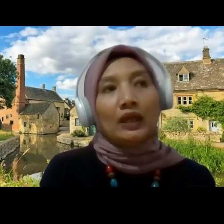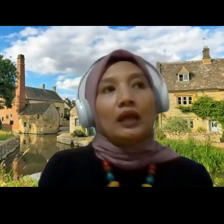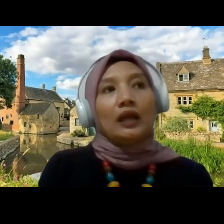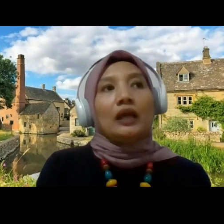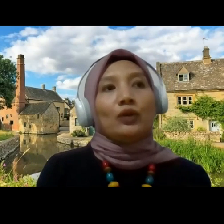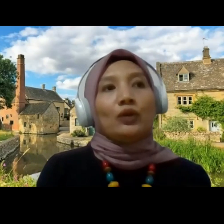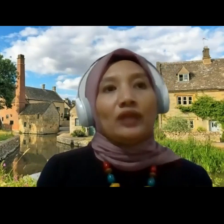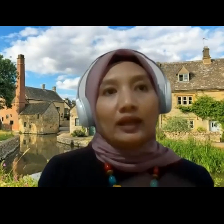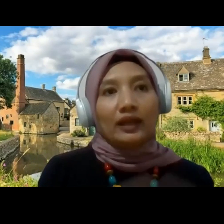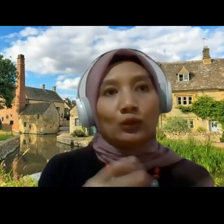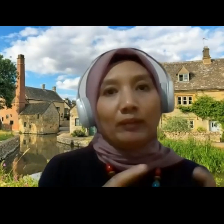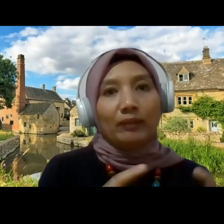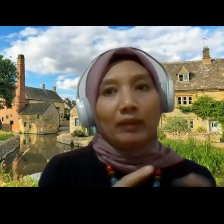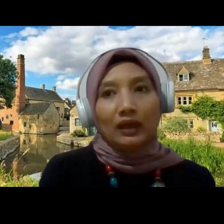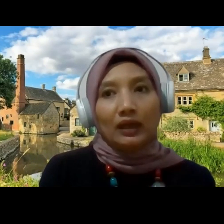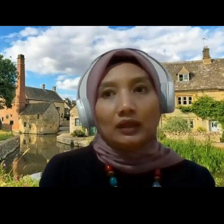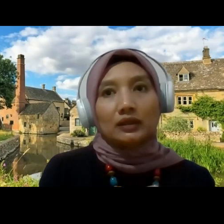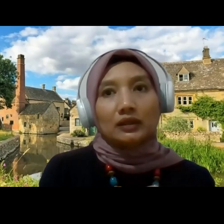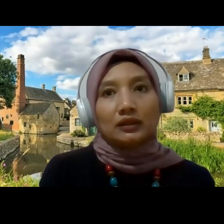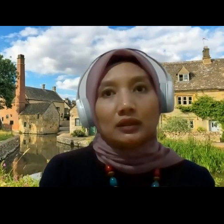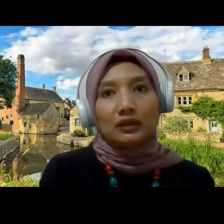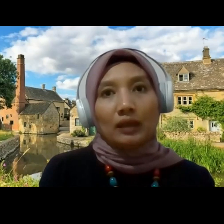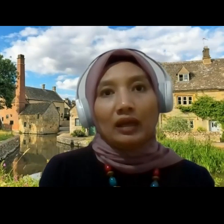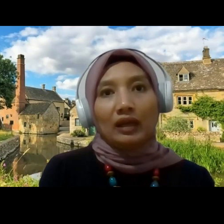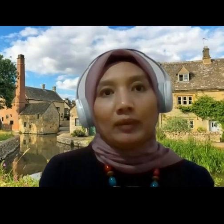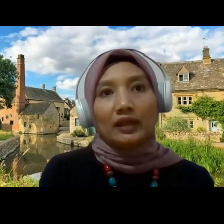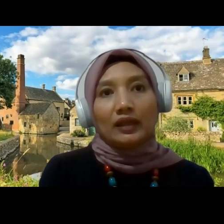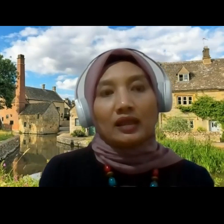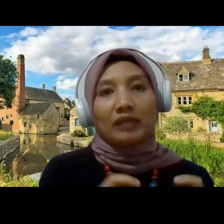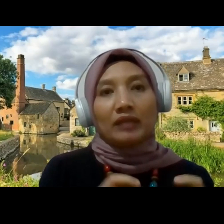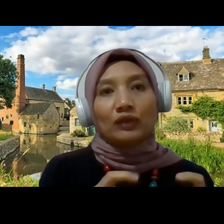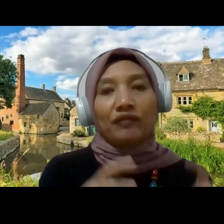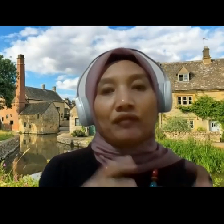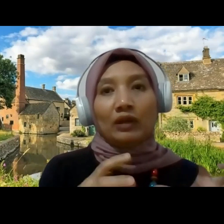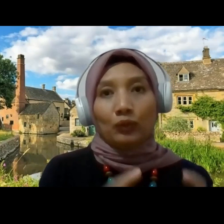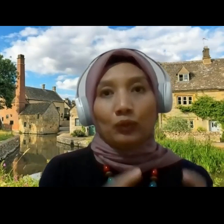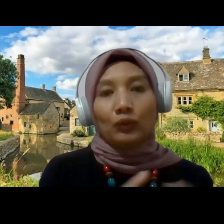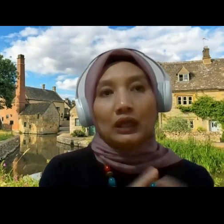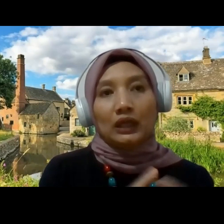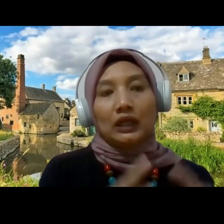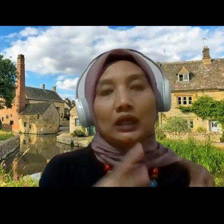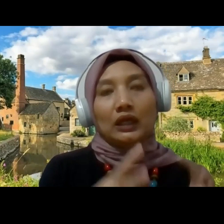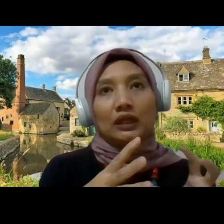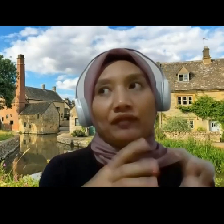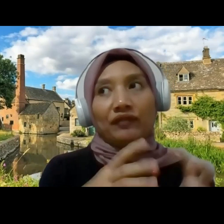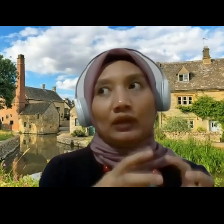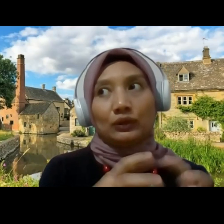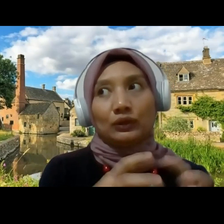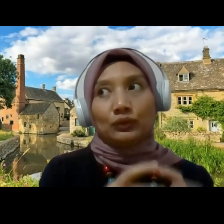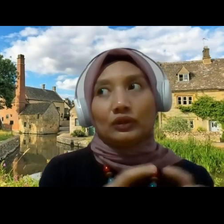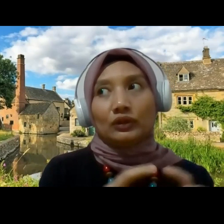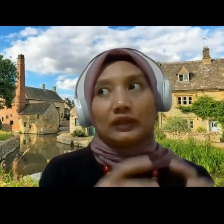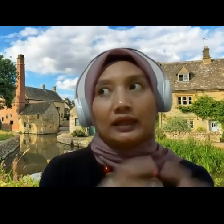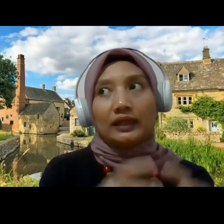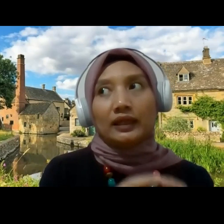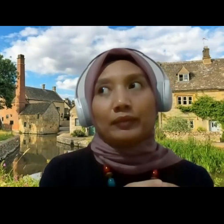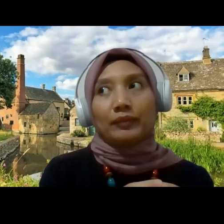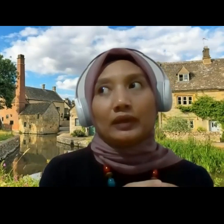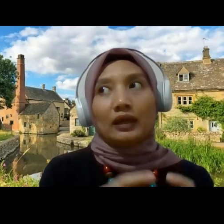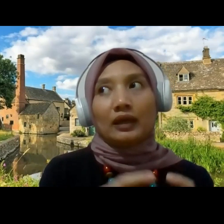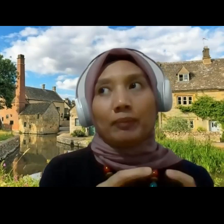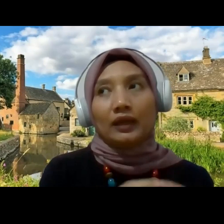Indonesia itu kan memang apa namanya sistemnya itu civil law civil law itu jadi